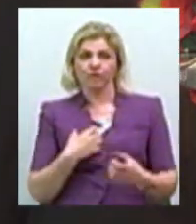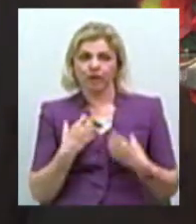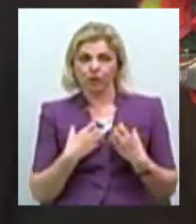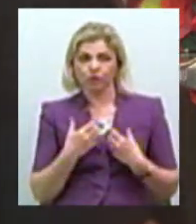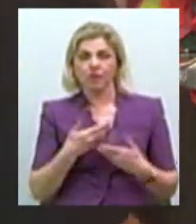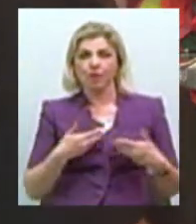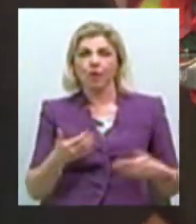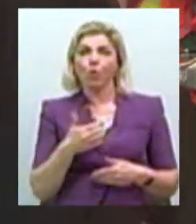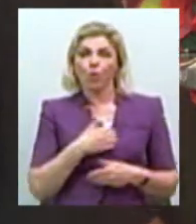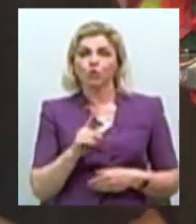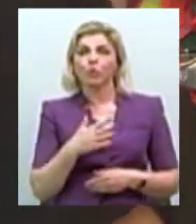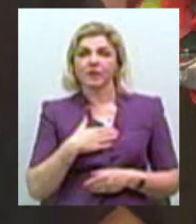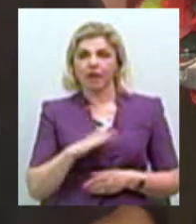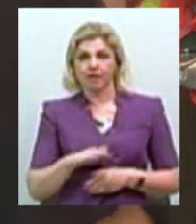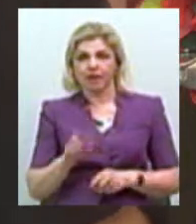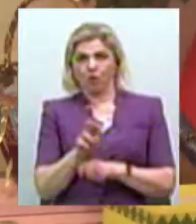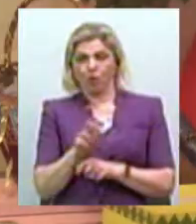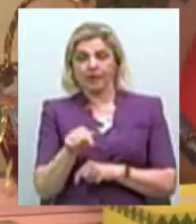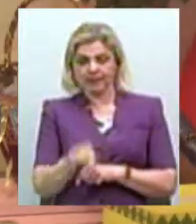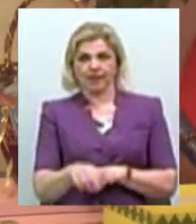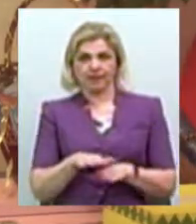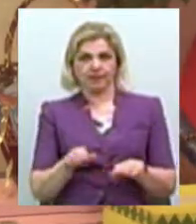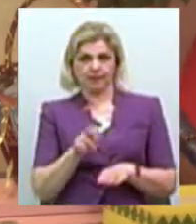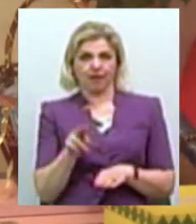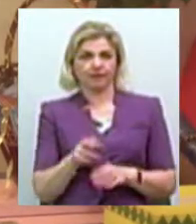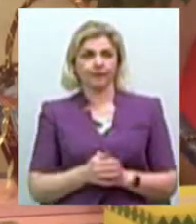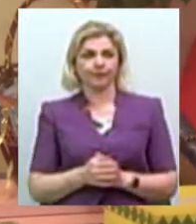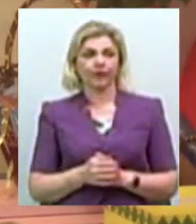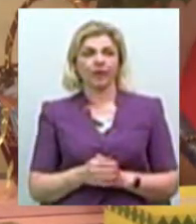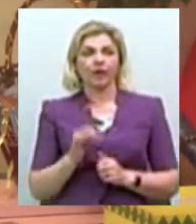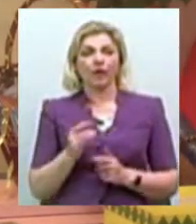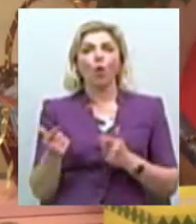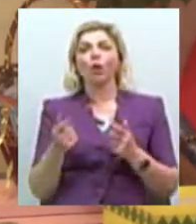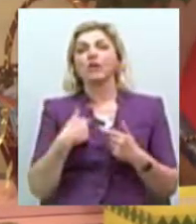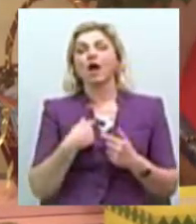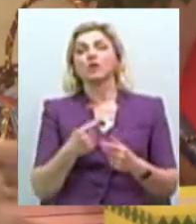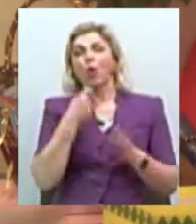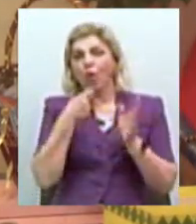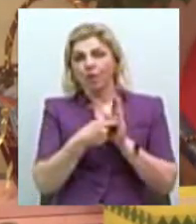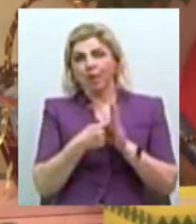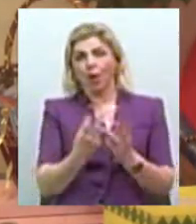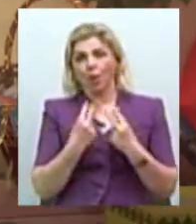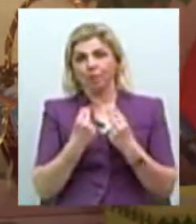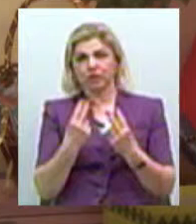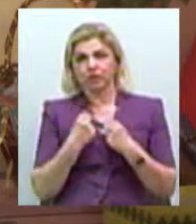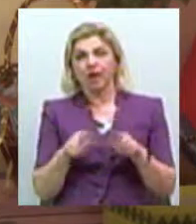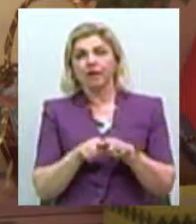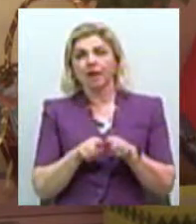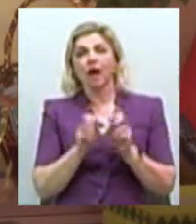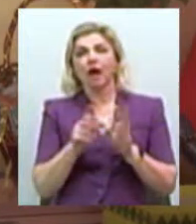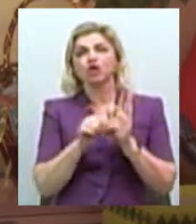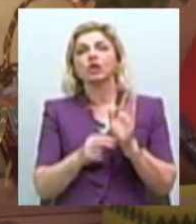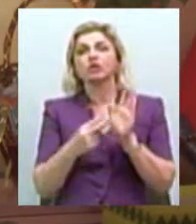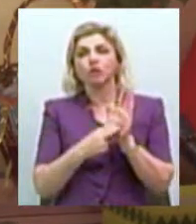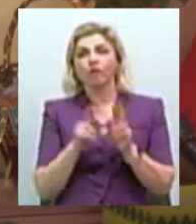Ми хочемо, щоб наші діти ходили в цей садок. Ніби годують обіцянками. Ви розумієте, що це так само, як 67-й